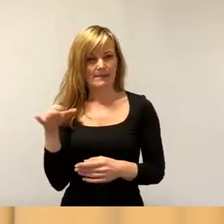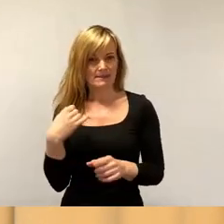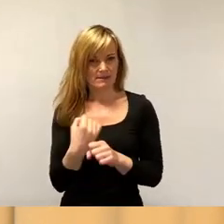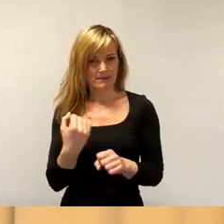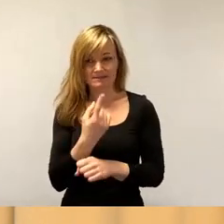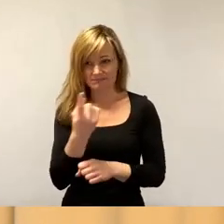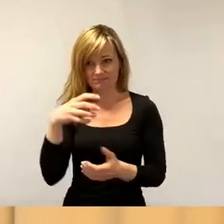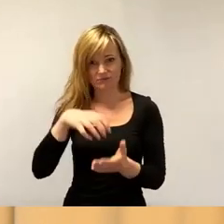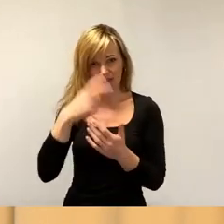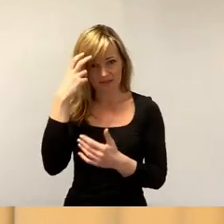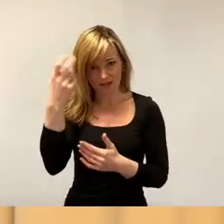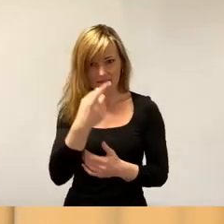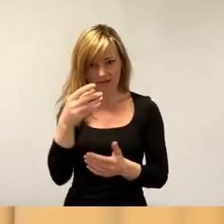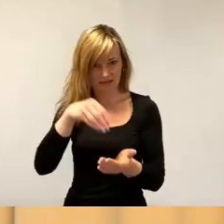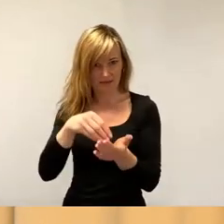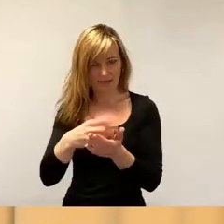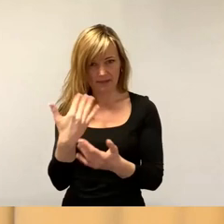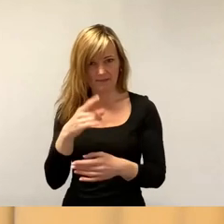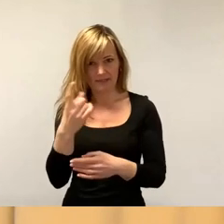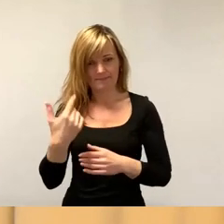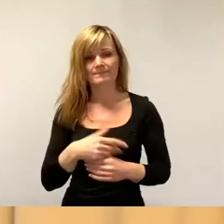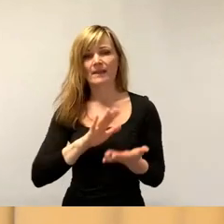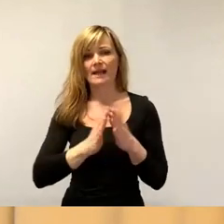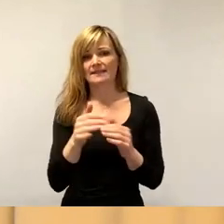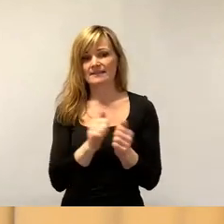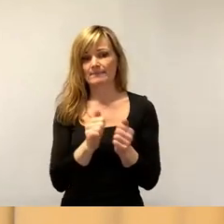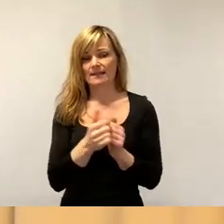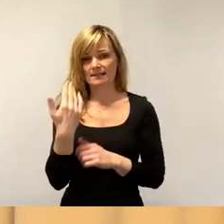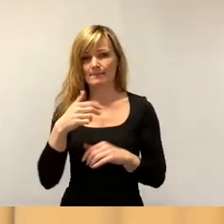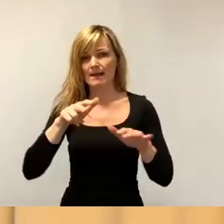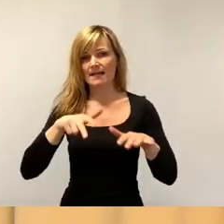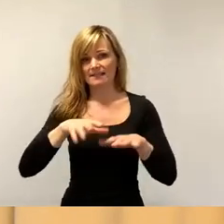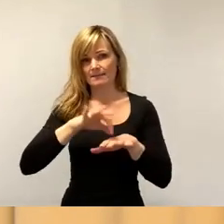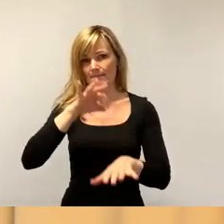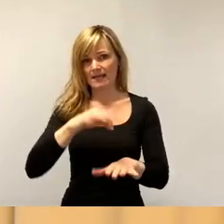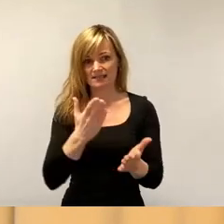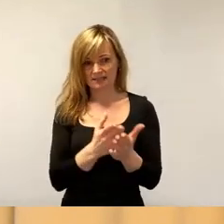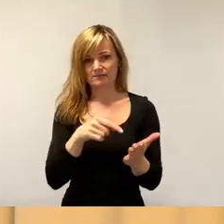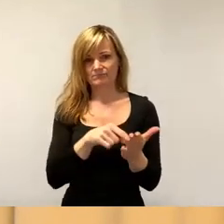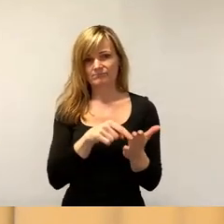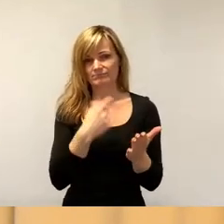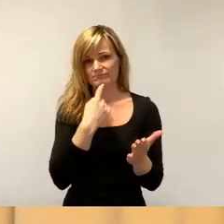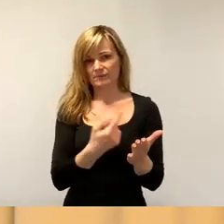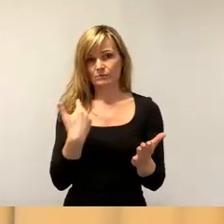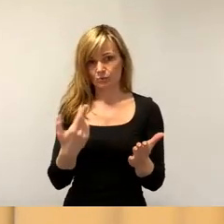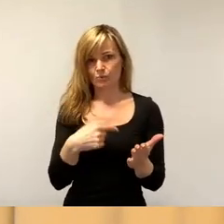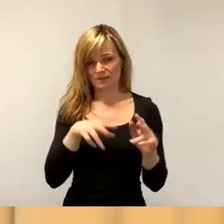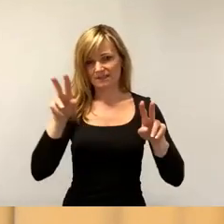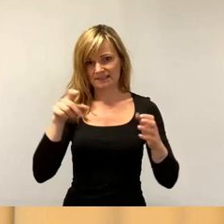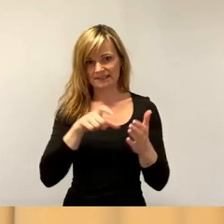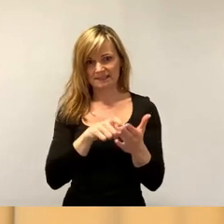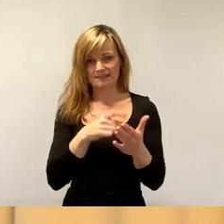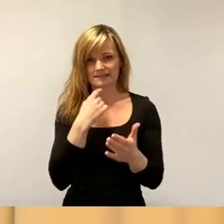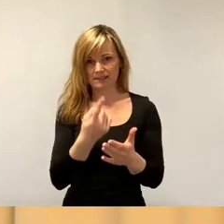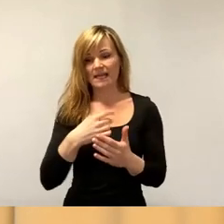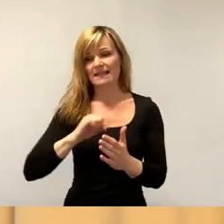Stadträte, die das Handelsblatt hat am 18. März dort entsprechend auch so zitiert und getitelt. Das Tempo müssen